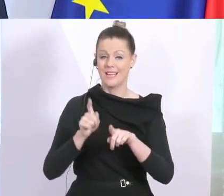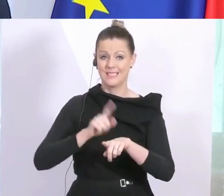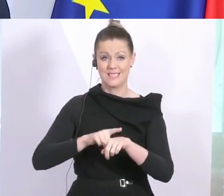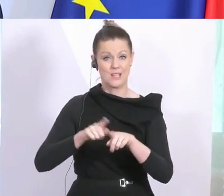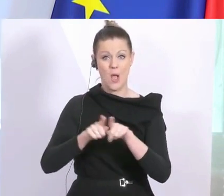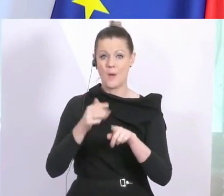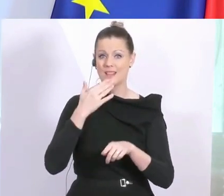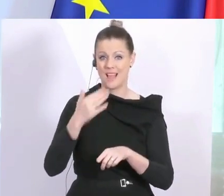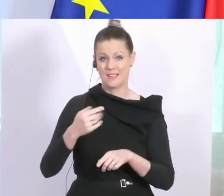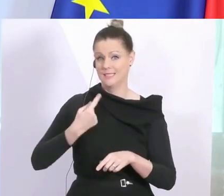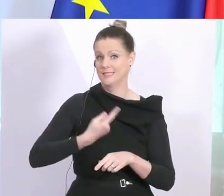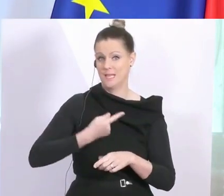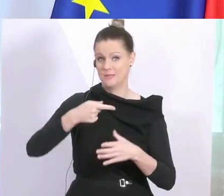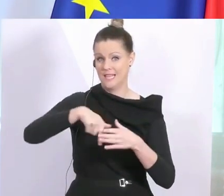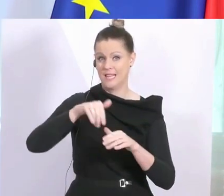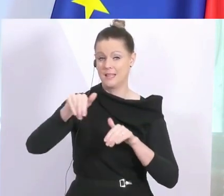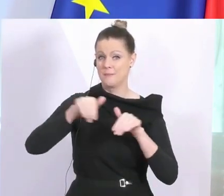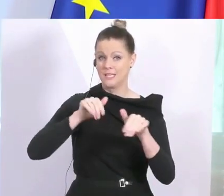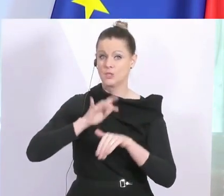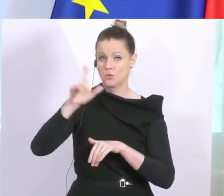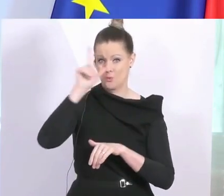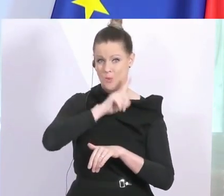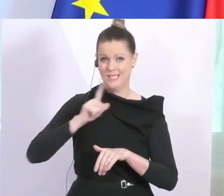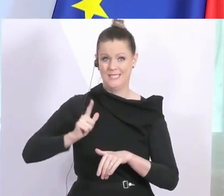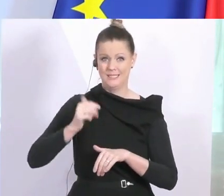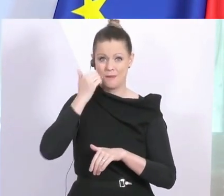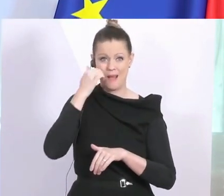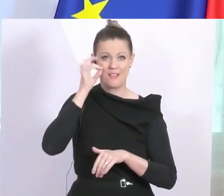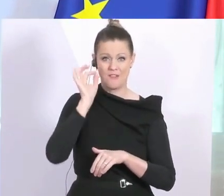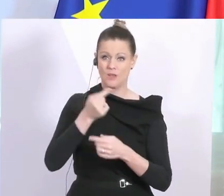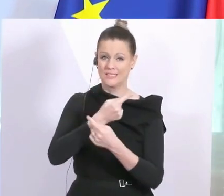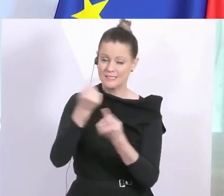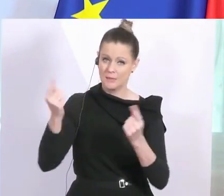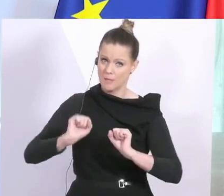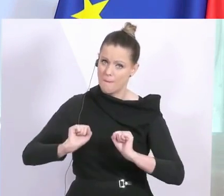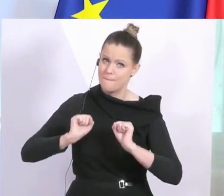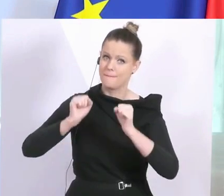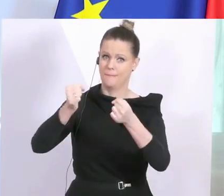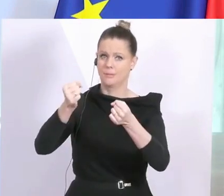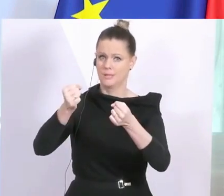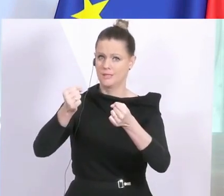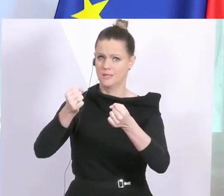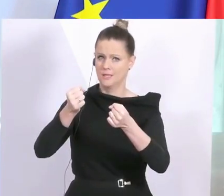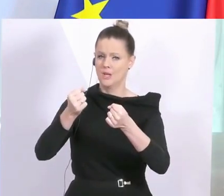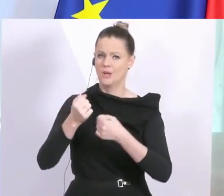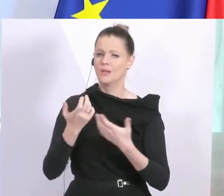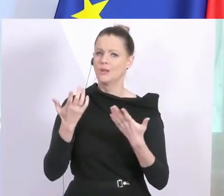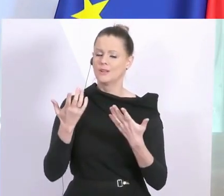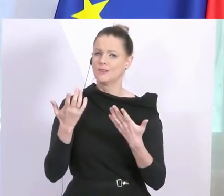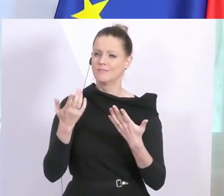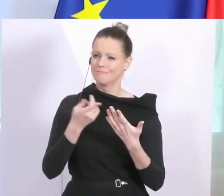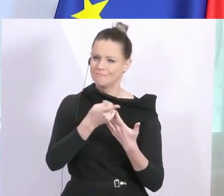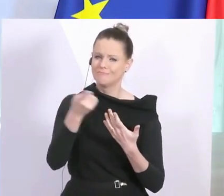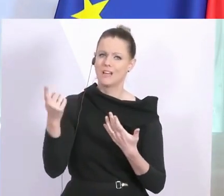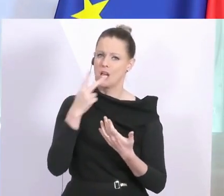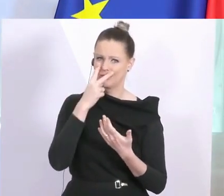großes Danke als Innenminister an die Polizistinnen und Polizisten, die mit großem Einsatz dafür Sorge tragen, dass